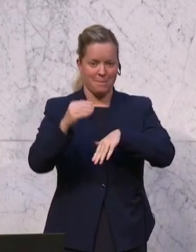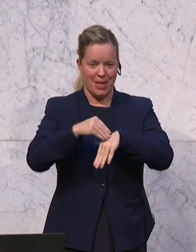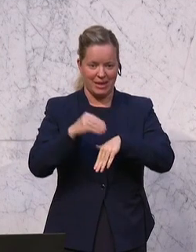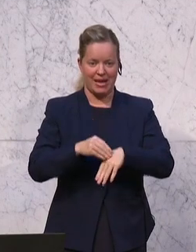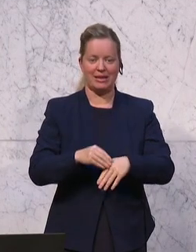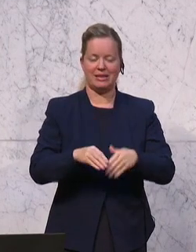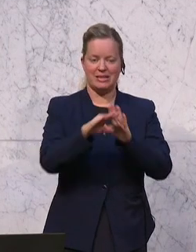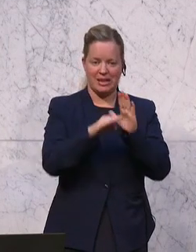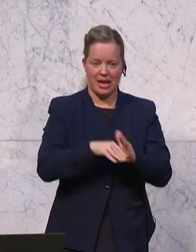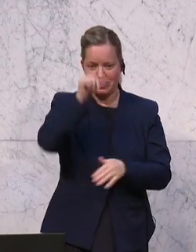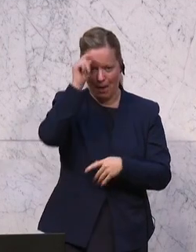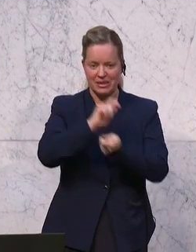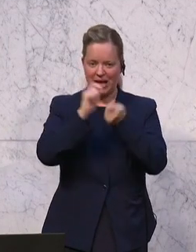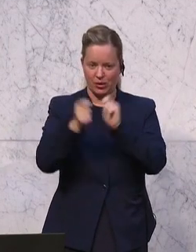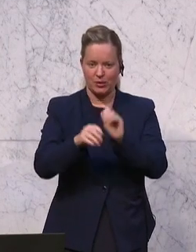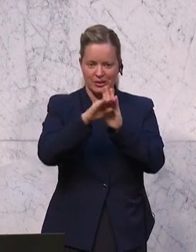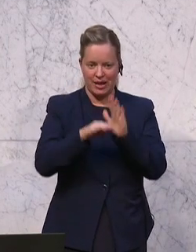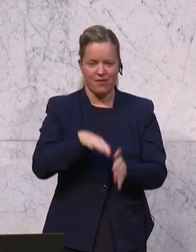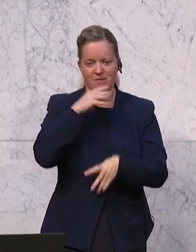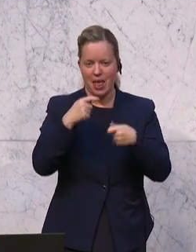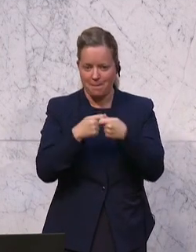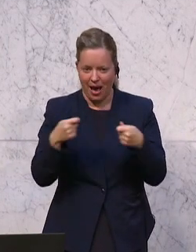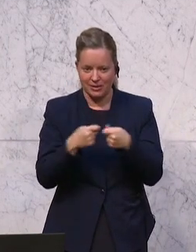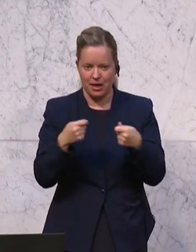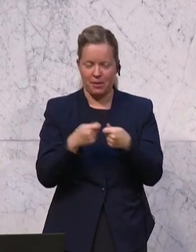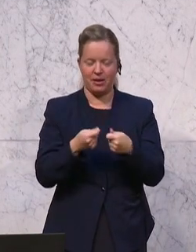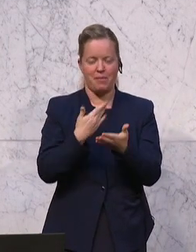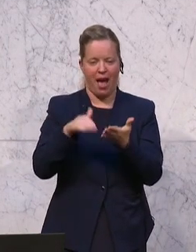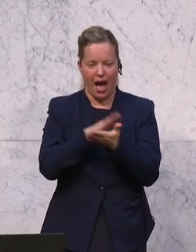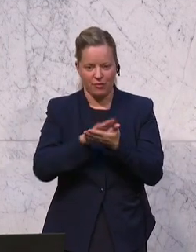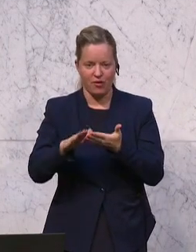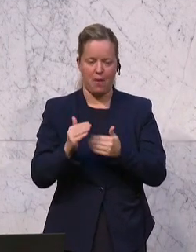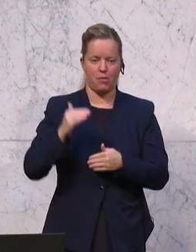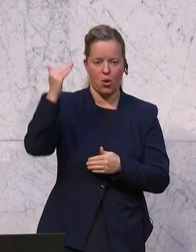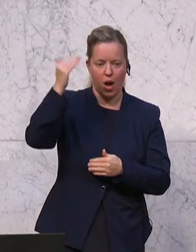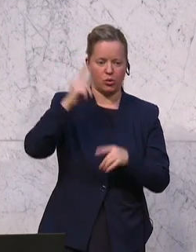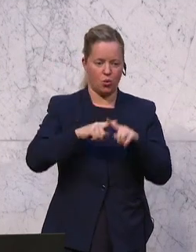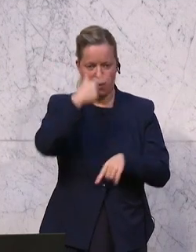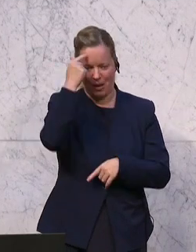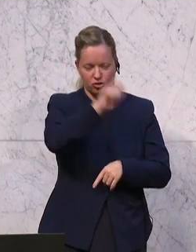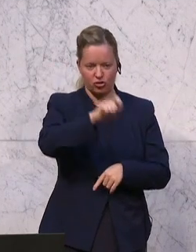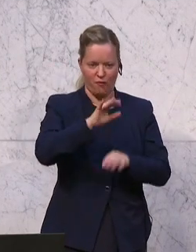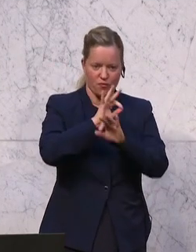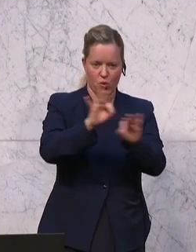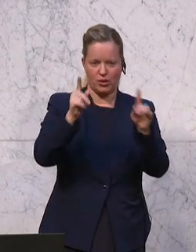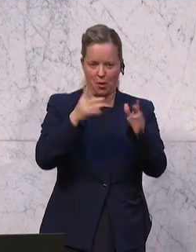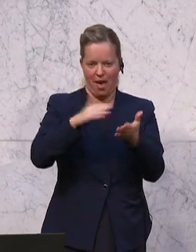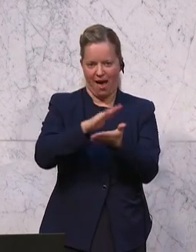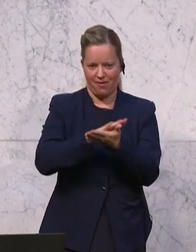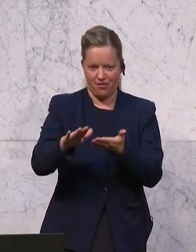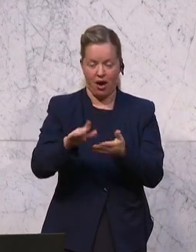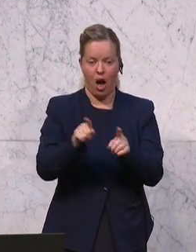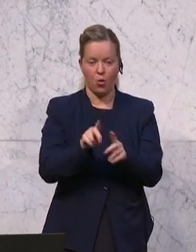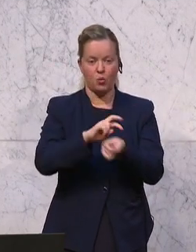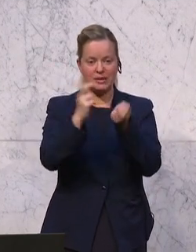Namensänderungsgesetz, die zahlreichen Maßnahmen, die zur Vereinfachung bei den Behörden und bei den Menschen führen soll. Und wir nützen auch die